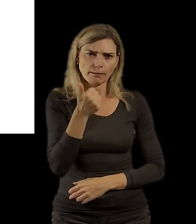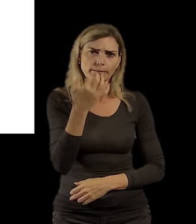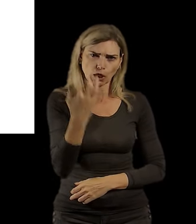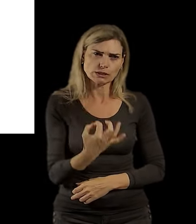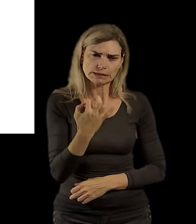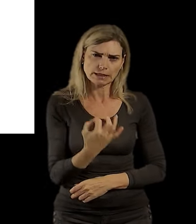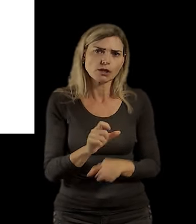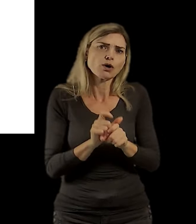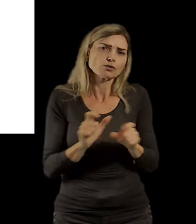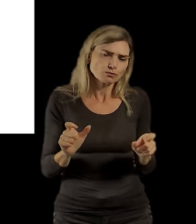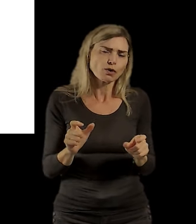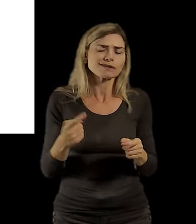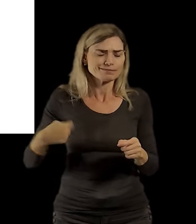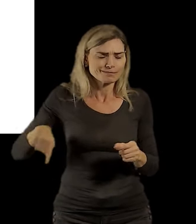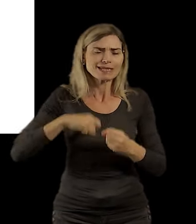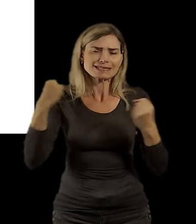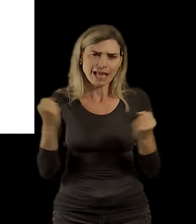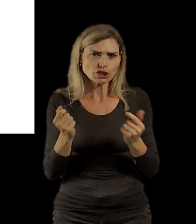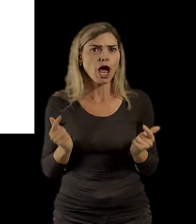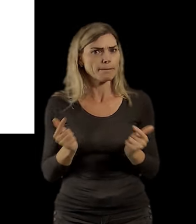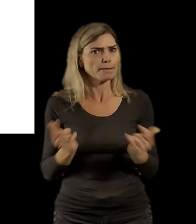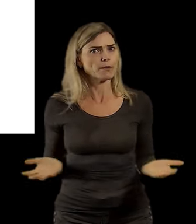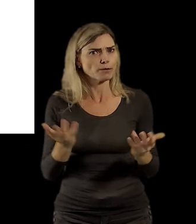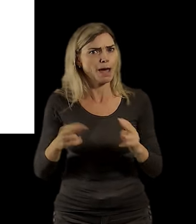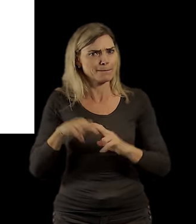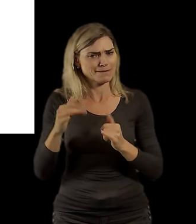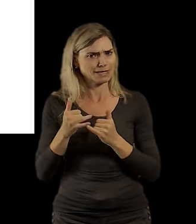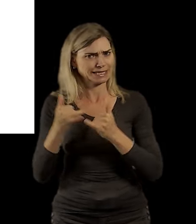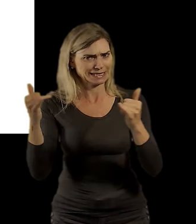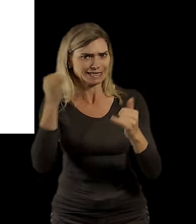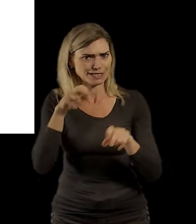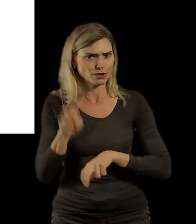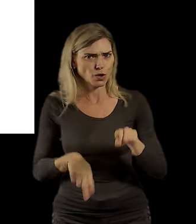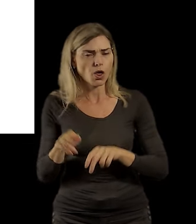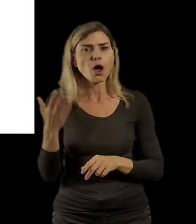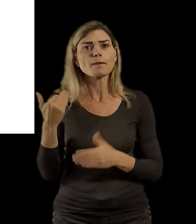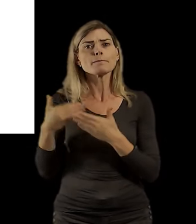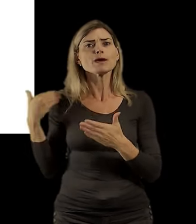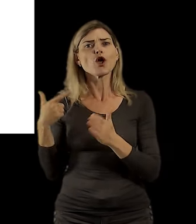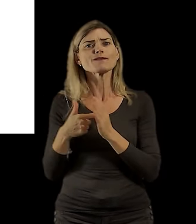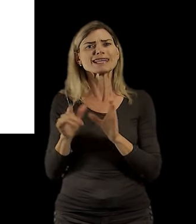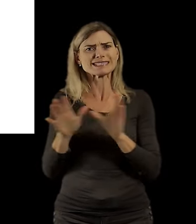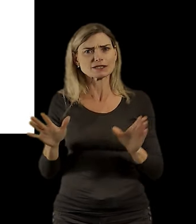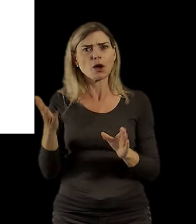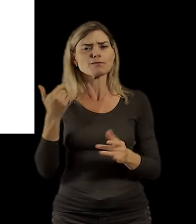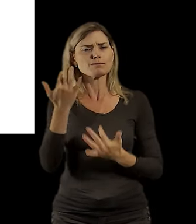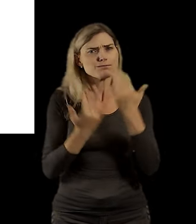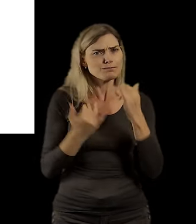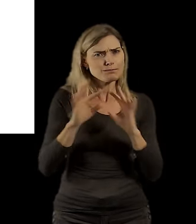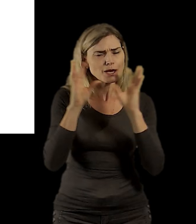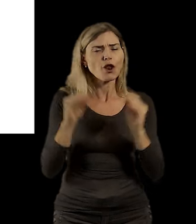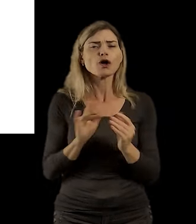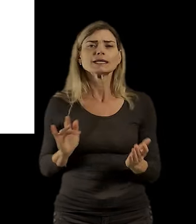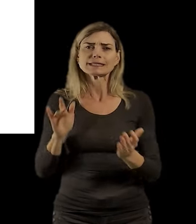tak pracujeme na tom, aby to bylo více. Už v roce 2010 v tom cyklogenerelu bylo uvedeno, že se chceme